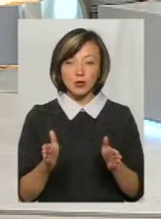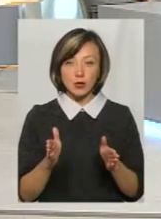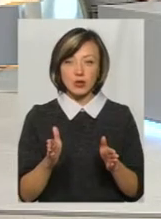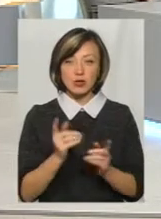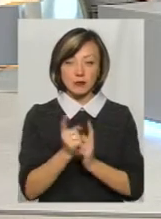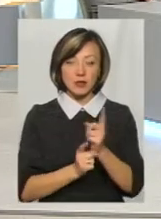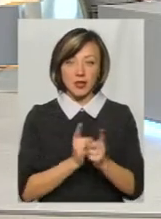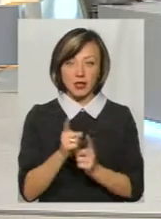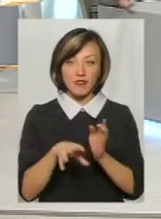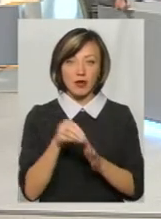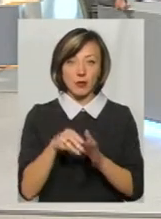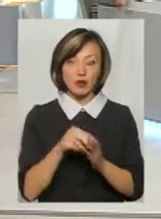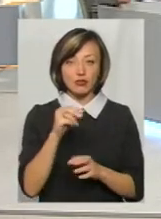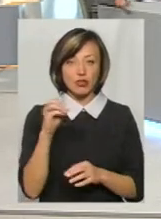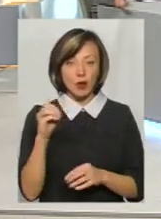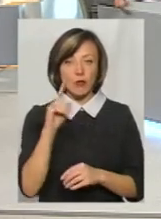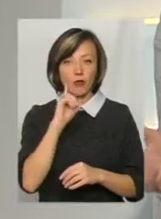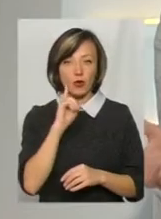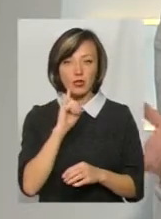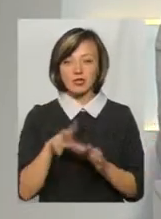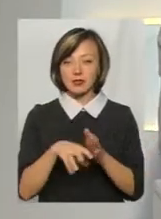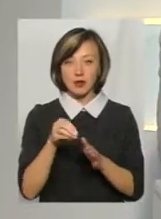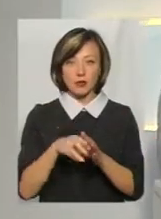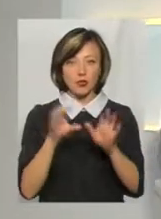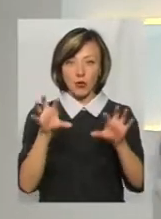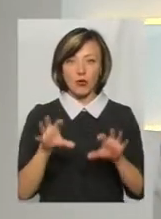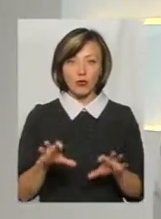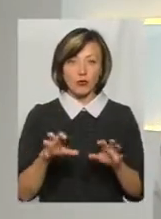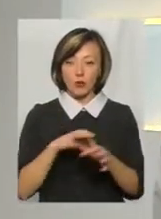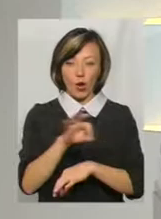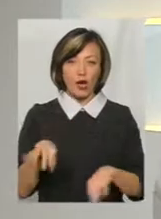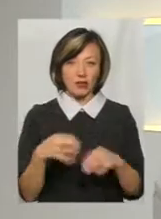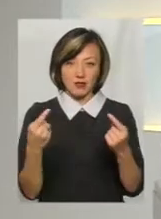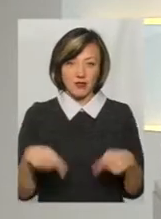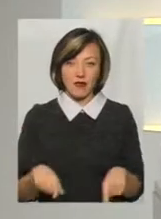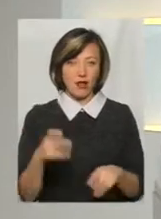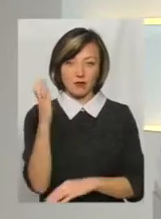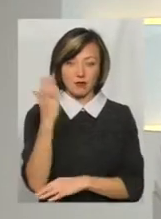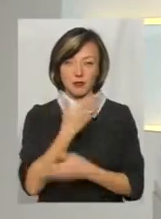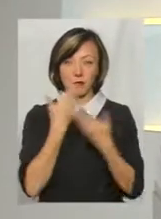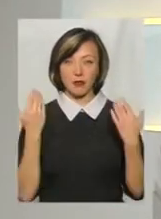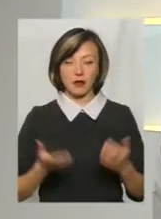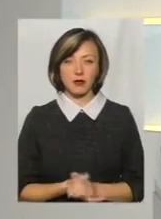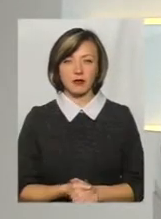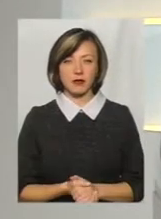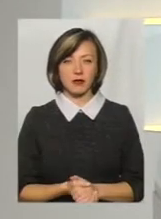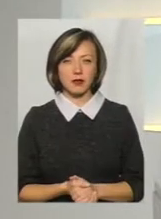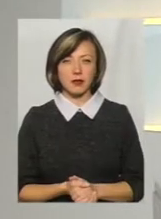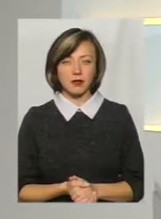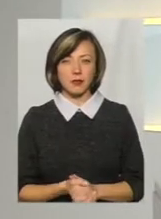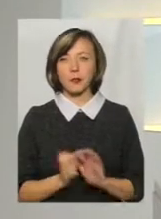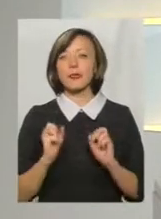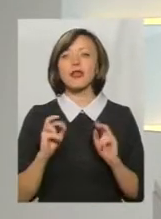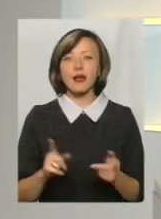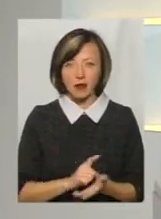також. Ось, але поки що законодавчі виборчі, ну проекти завалені, так? Їх не проголосували. Так. Ось, як